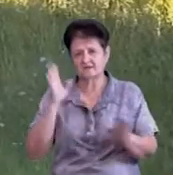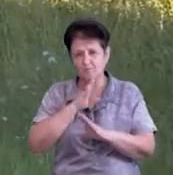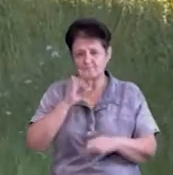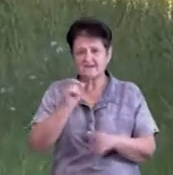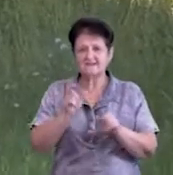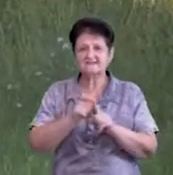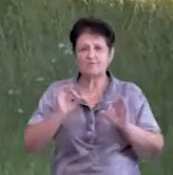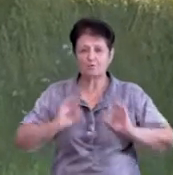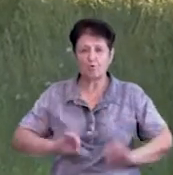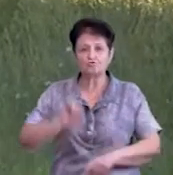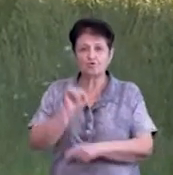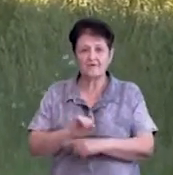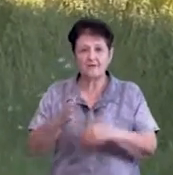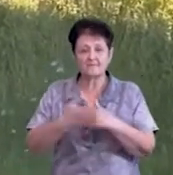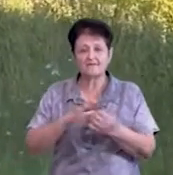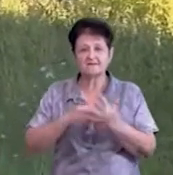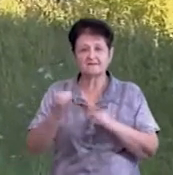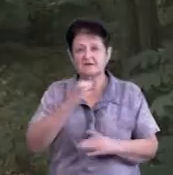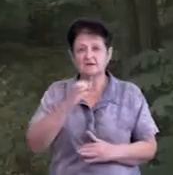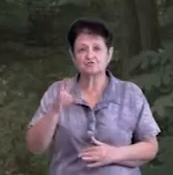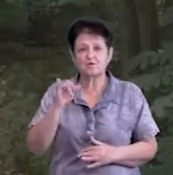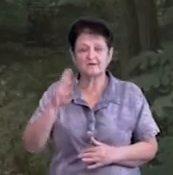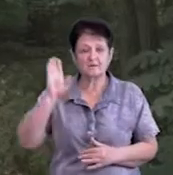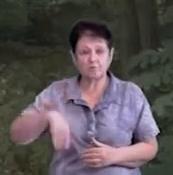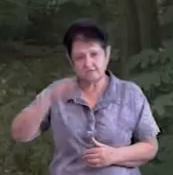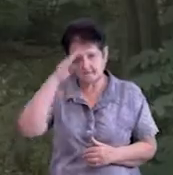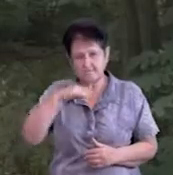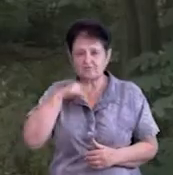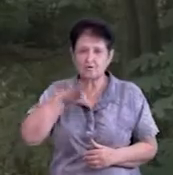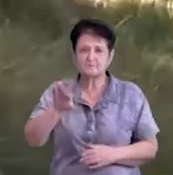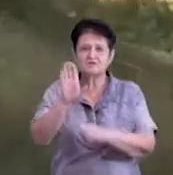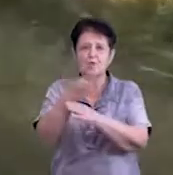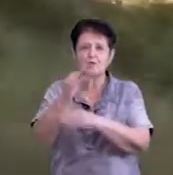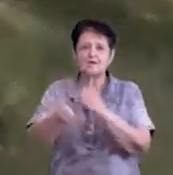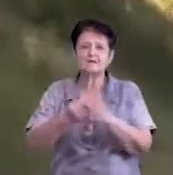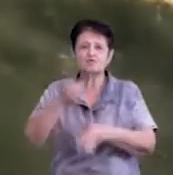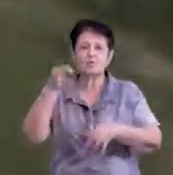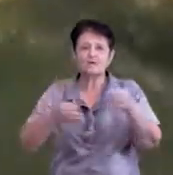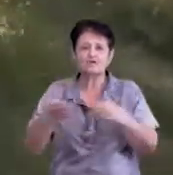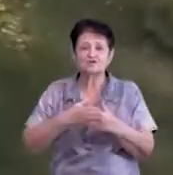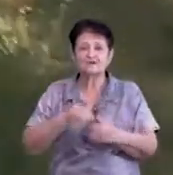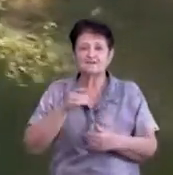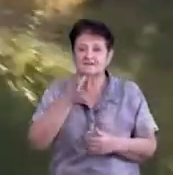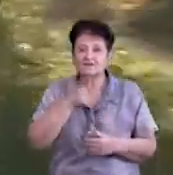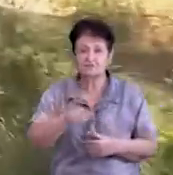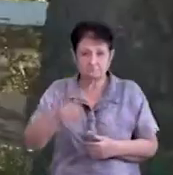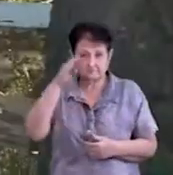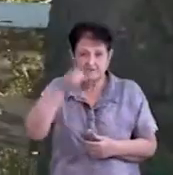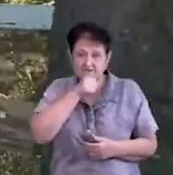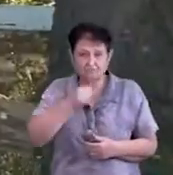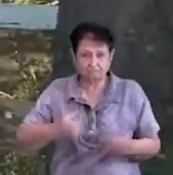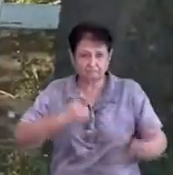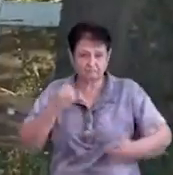Зі слів прокурора, зупинилися і біля села Скорінець. Потім батько з сином пішли гуляти до лісу. Через кілька годин дідусь почав